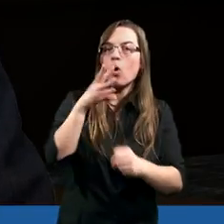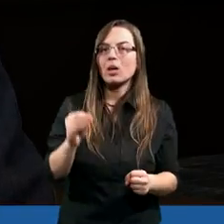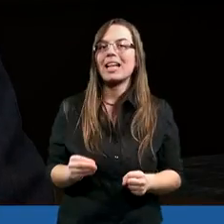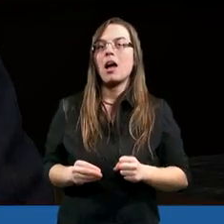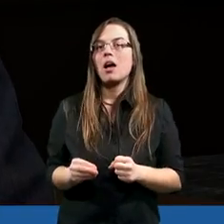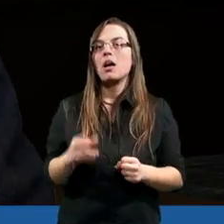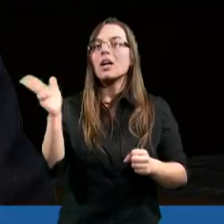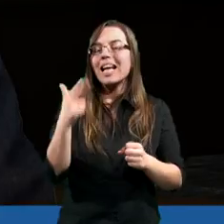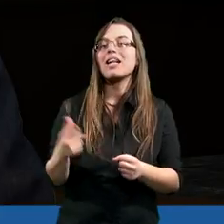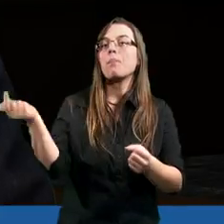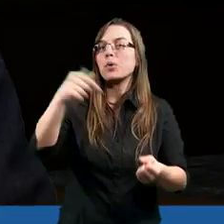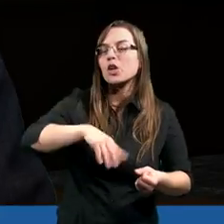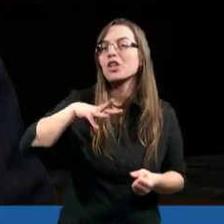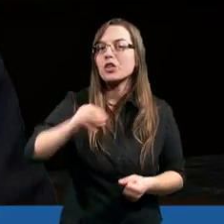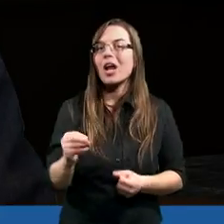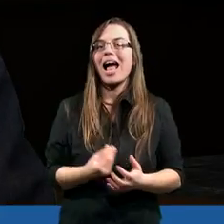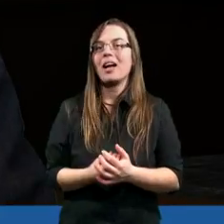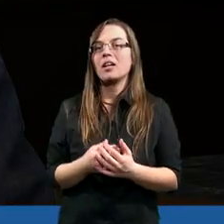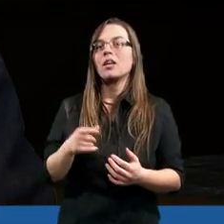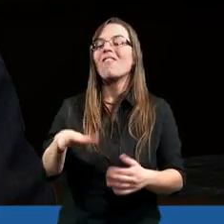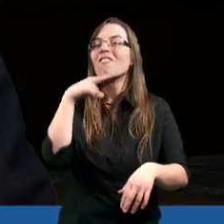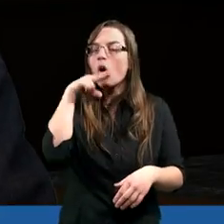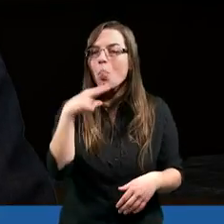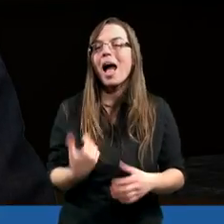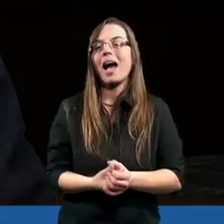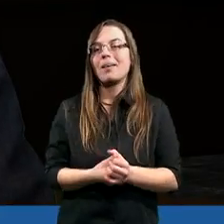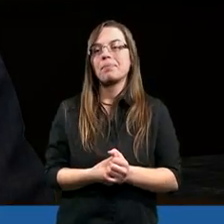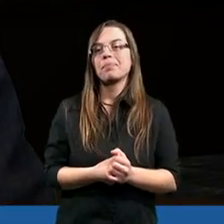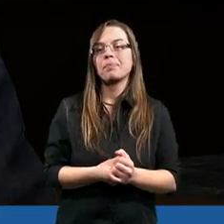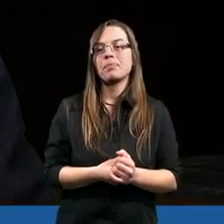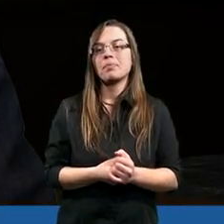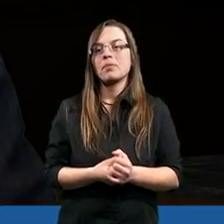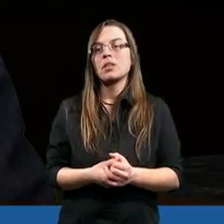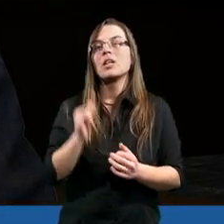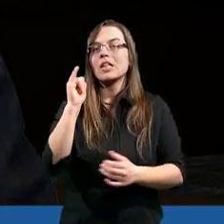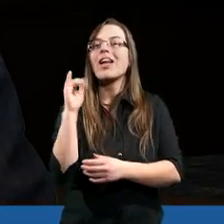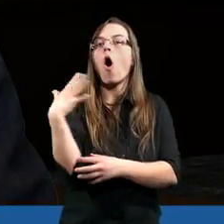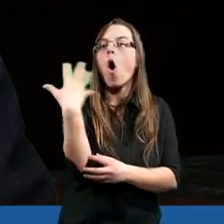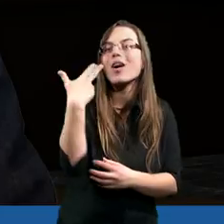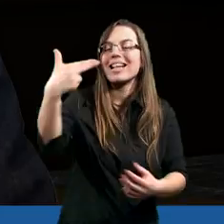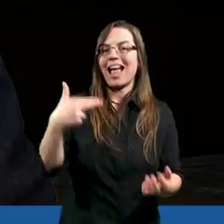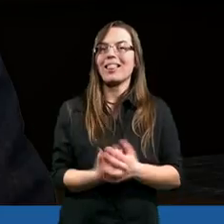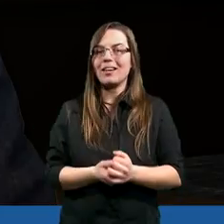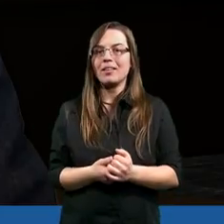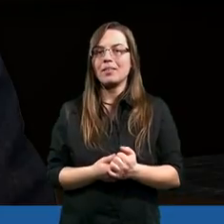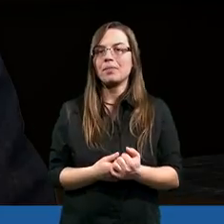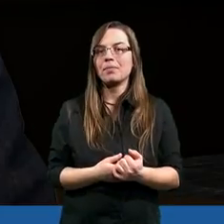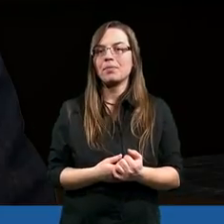i kiedy przyjdzie woda i ogień,